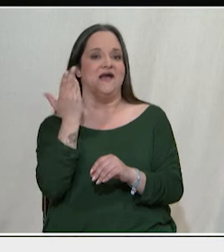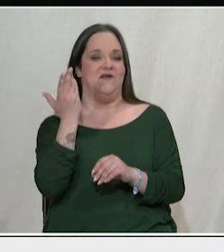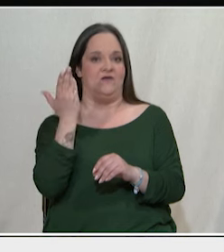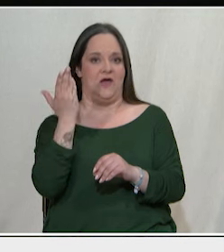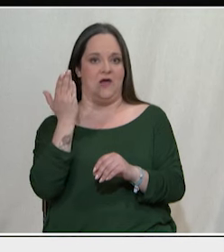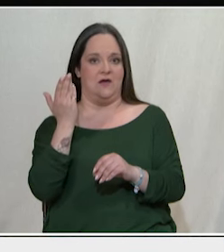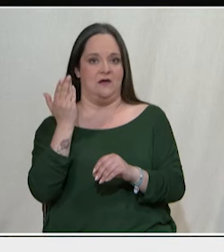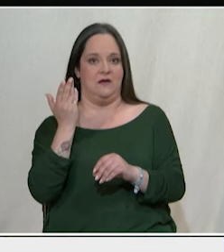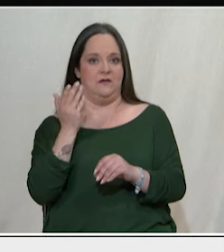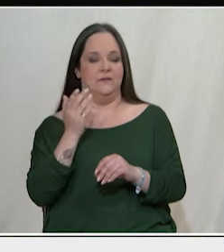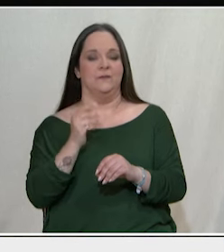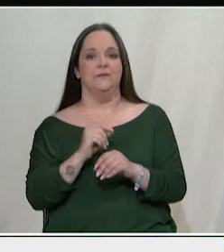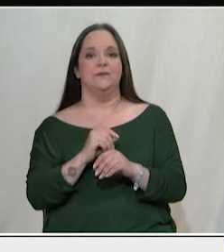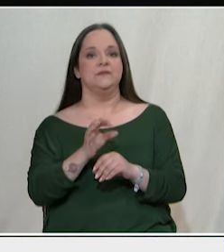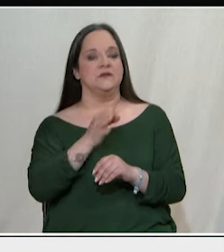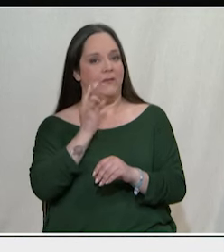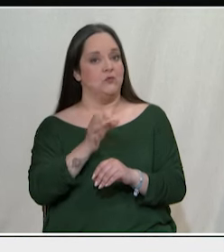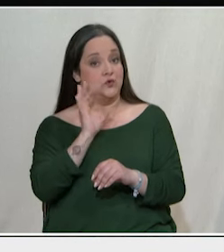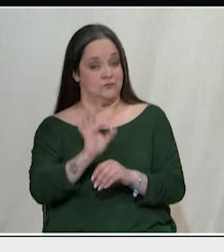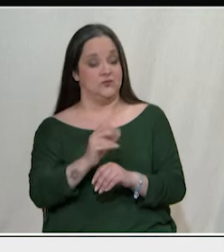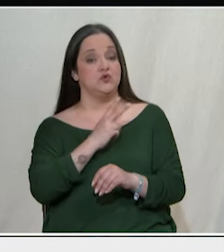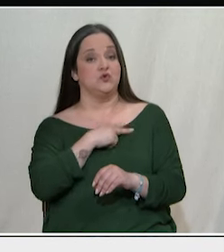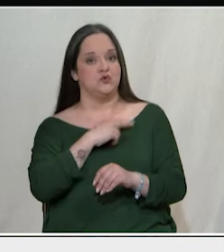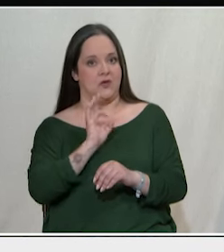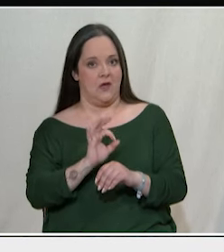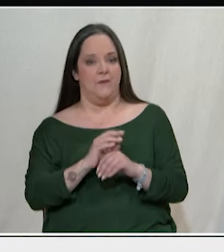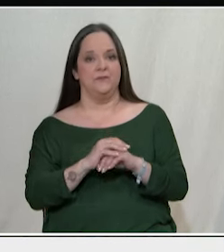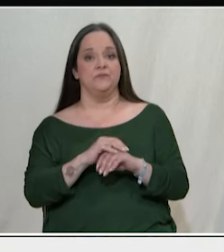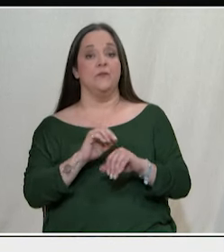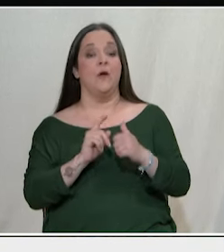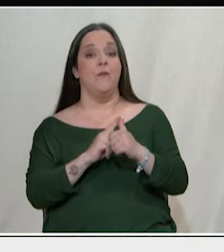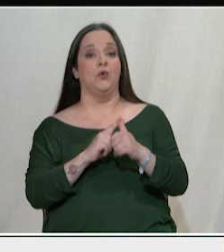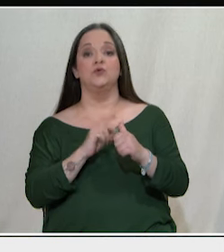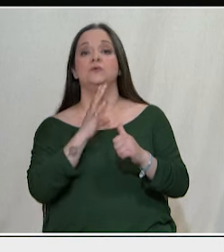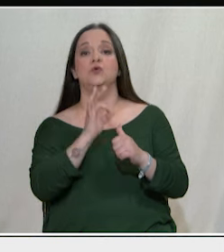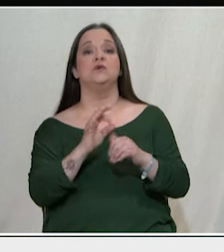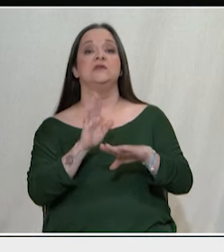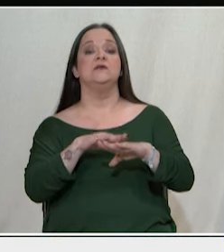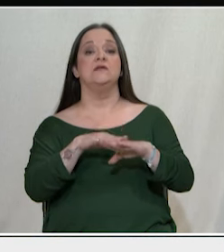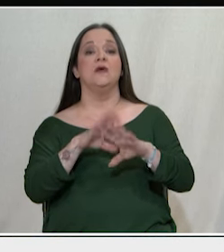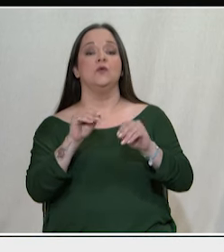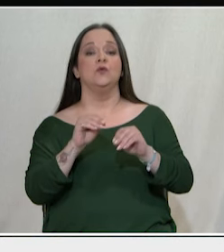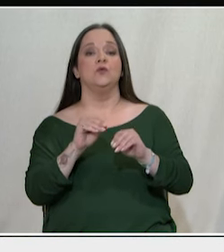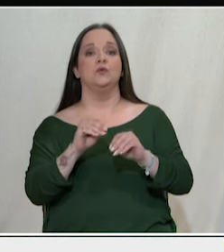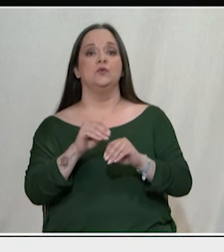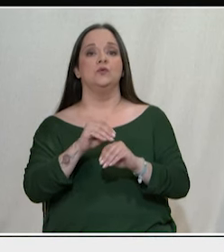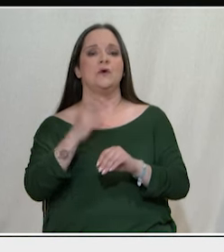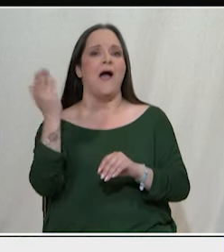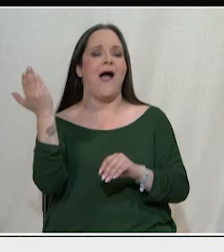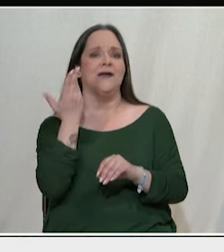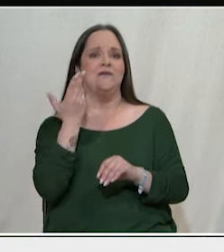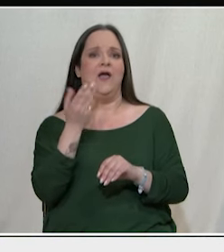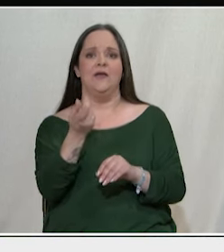σωστή βάση. Ο πρώτος και κύριος λόγος για την τρομακτική ακρίβεια, για τους μισθούς που δεν βγαίνουν